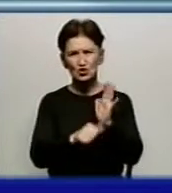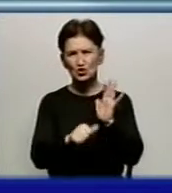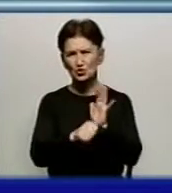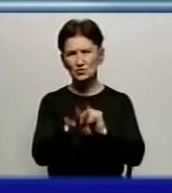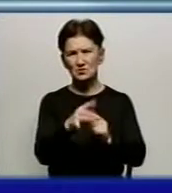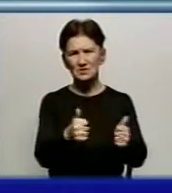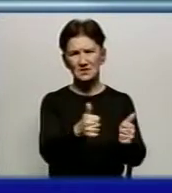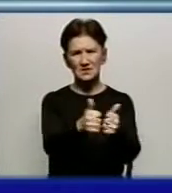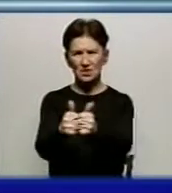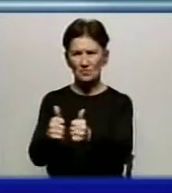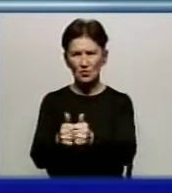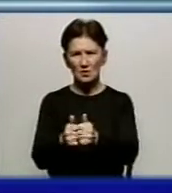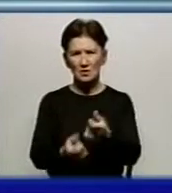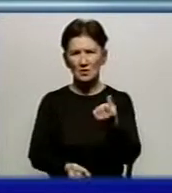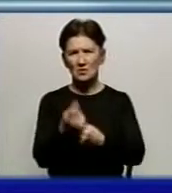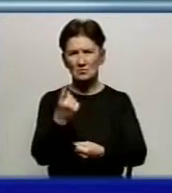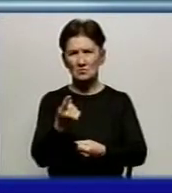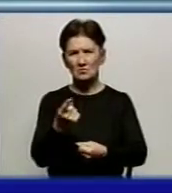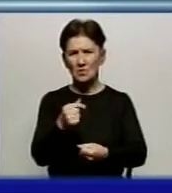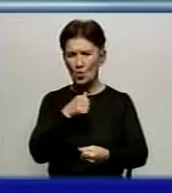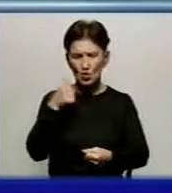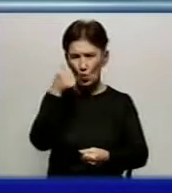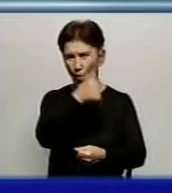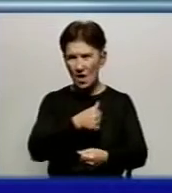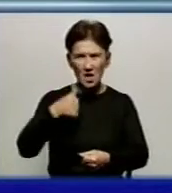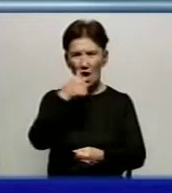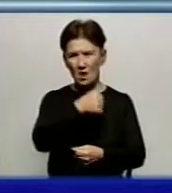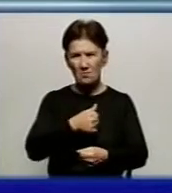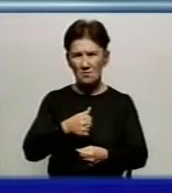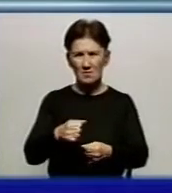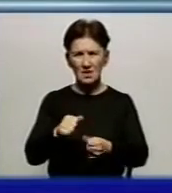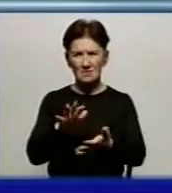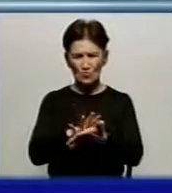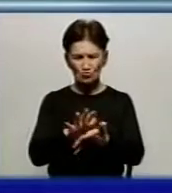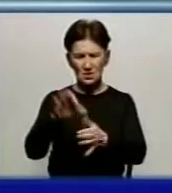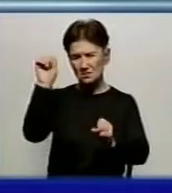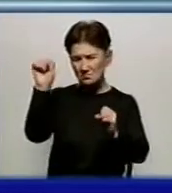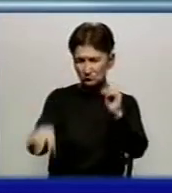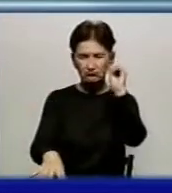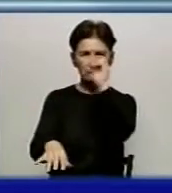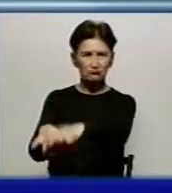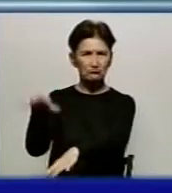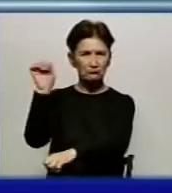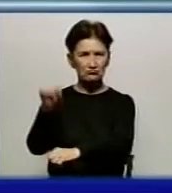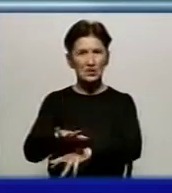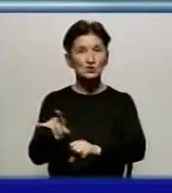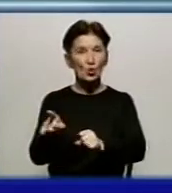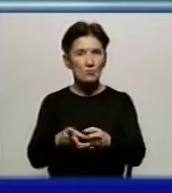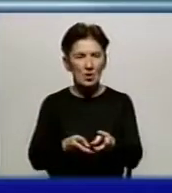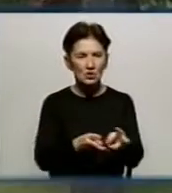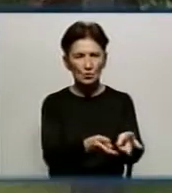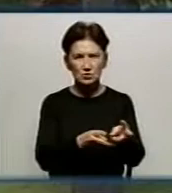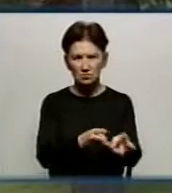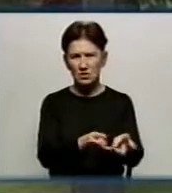навколишньою територією пенсіонерка та її чоловік роками зносили дошки, пакети та інші відходи. Їх використовували, щоб розтоплювати піч.